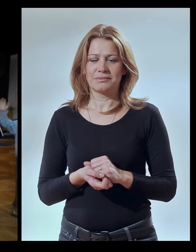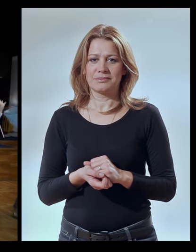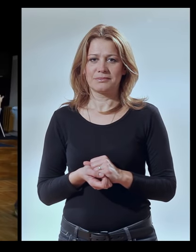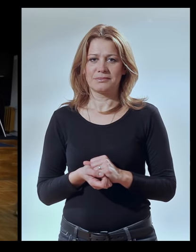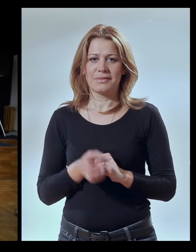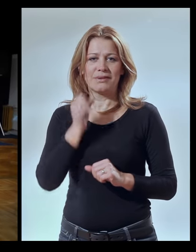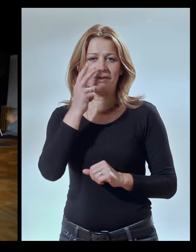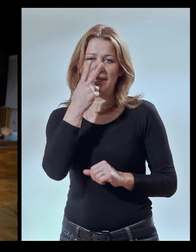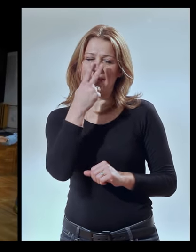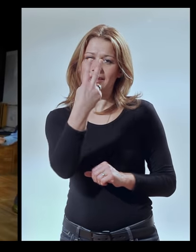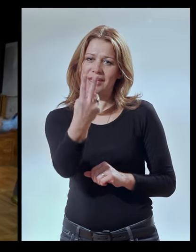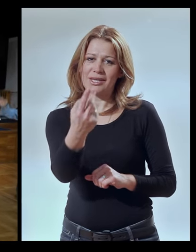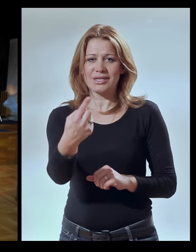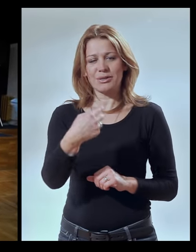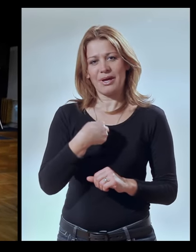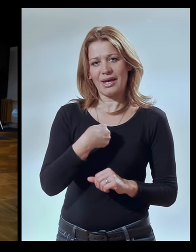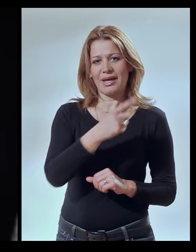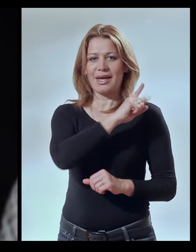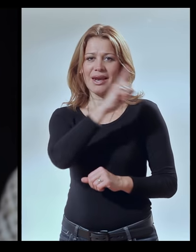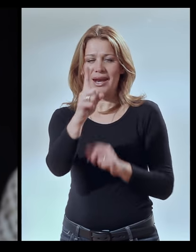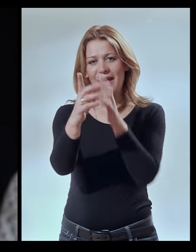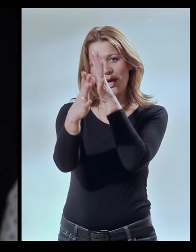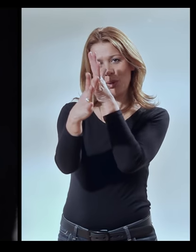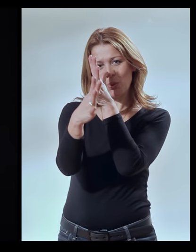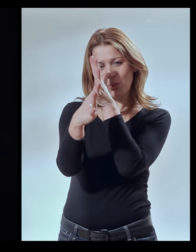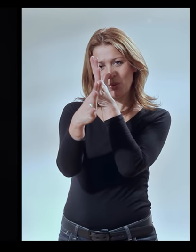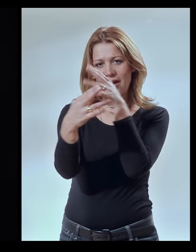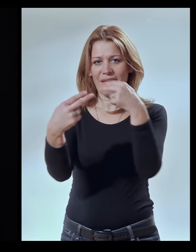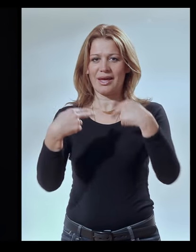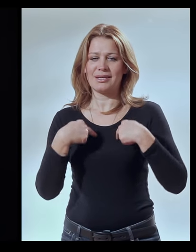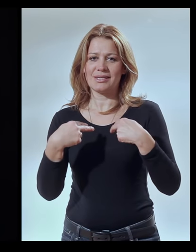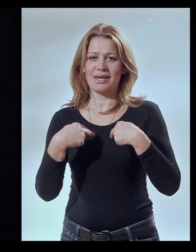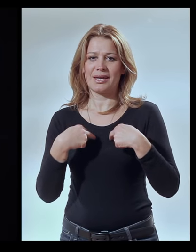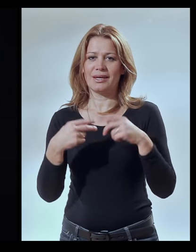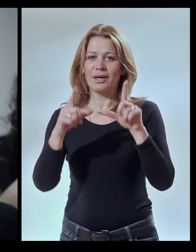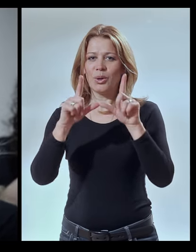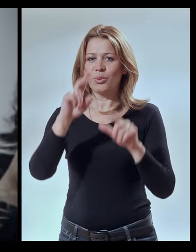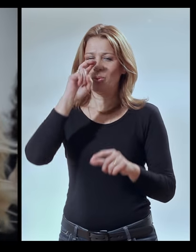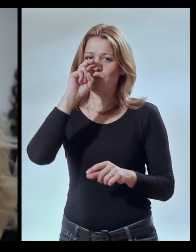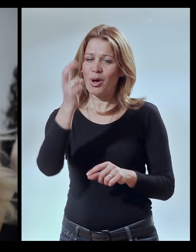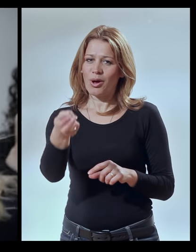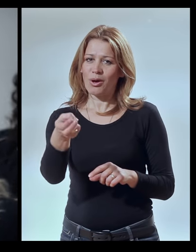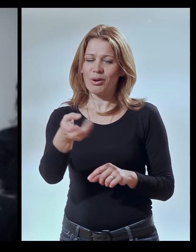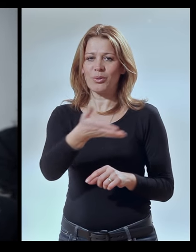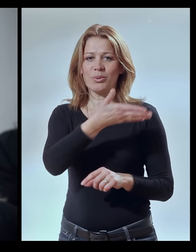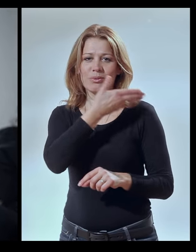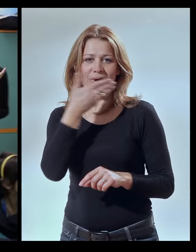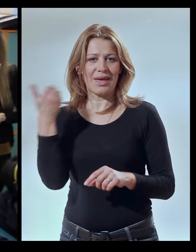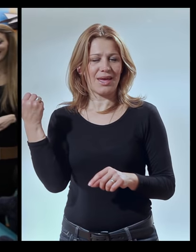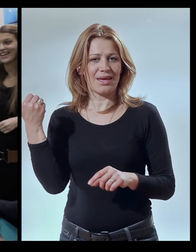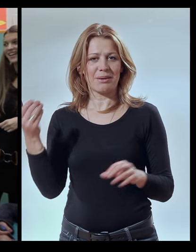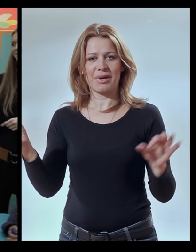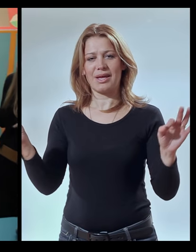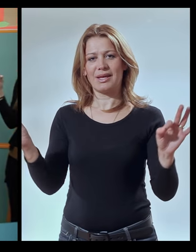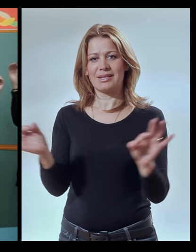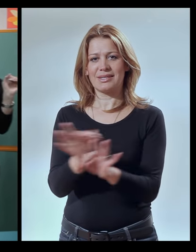Kad vidiš me, ne rukaj se U bolu